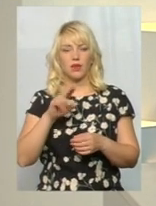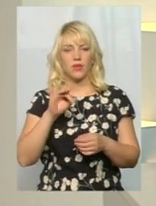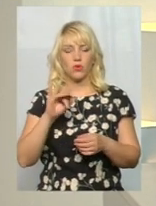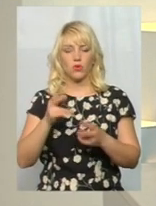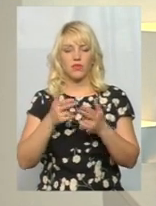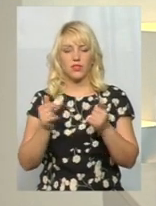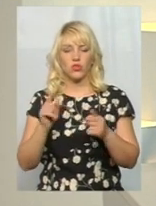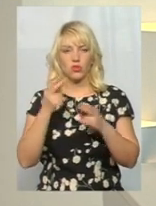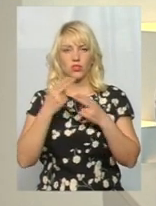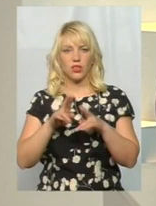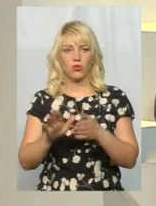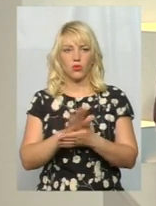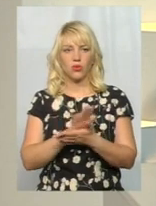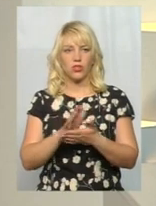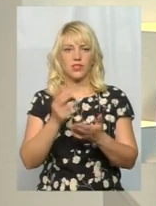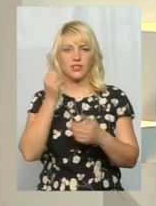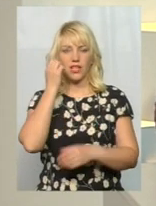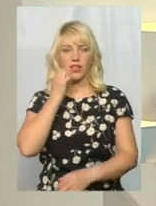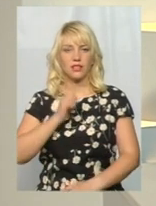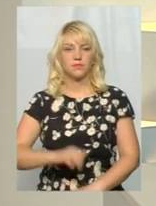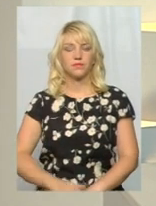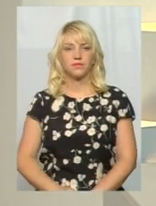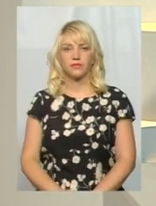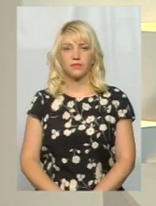технології очищення застарілі. Слухаємо.